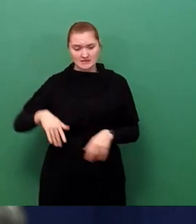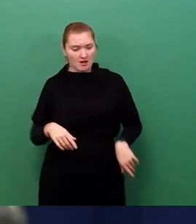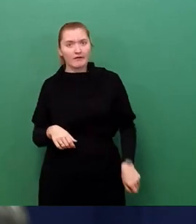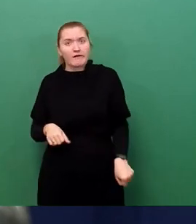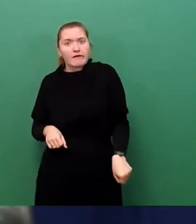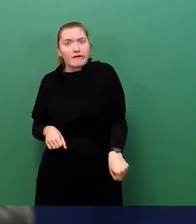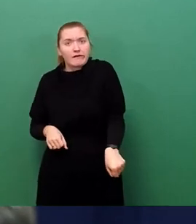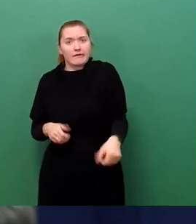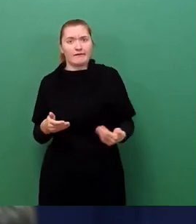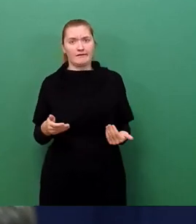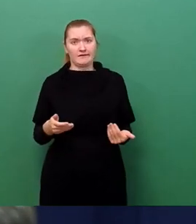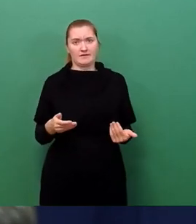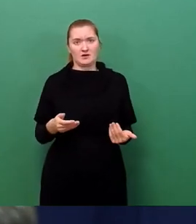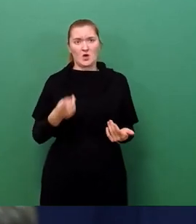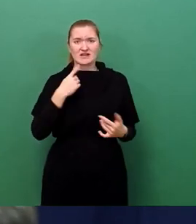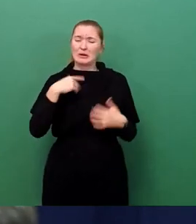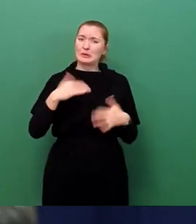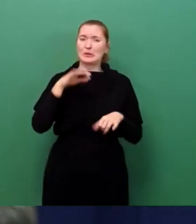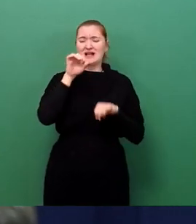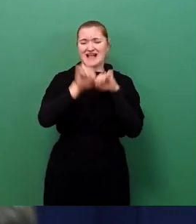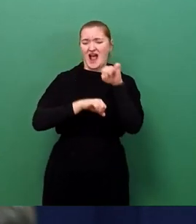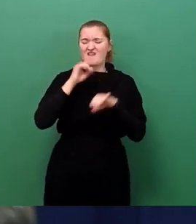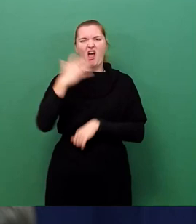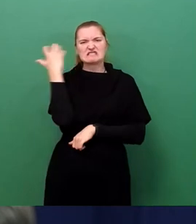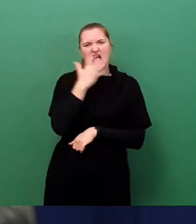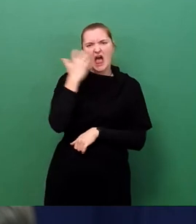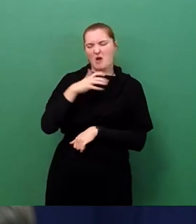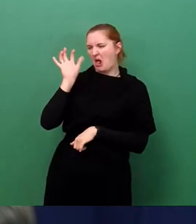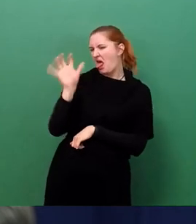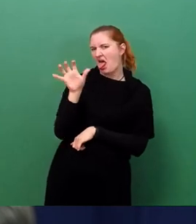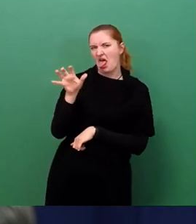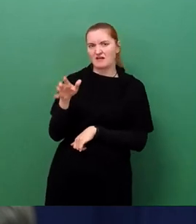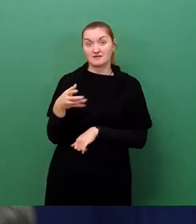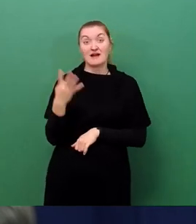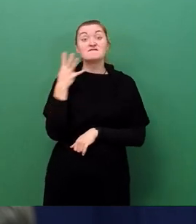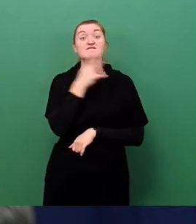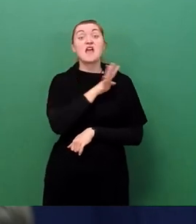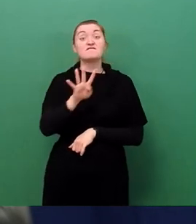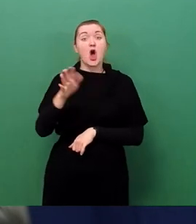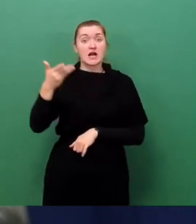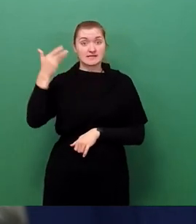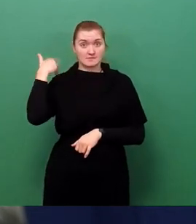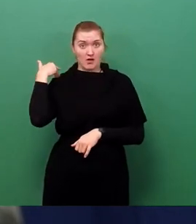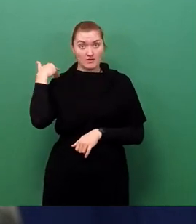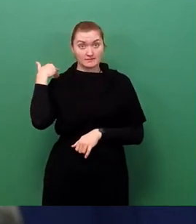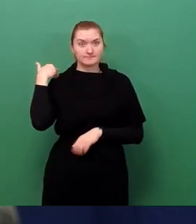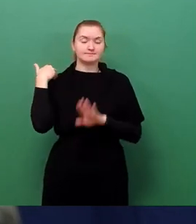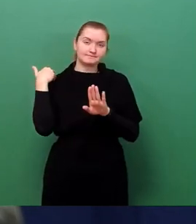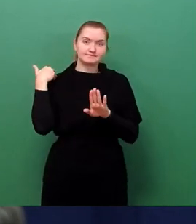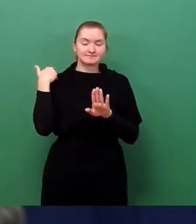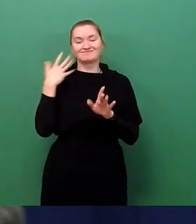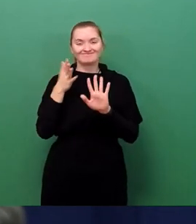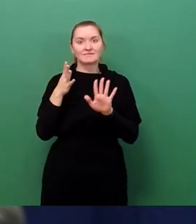müssen den Zorn der Radfahrer ertragen. Noch vor vier Wochen, also nach vier Wochen,